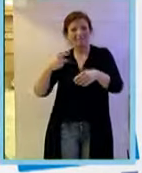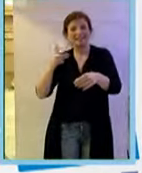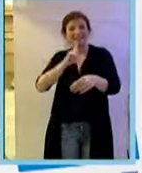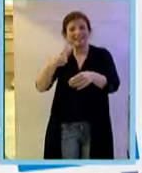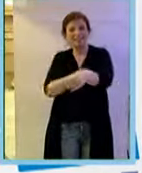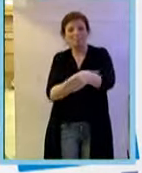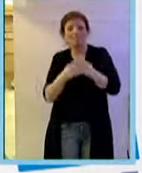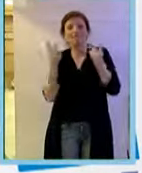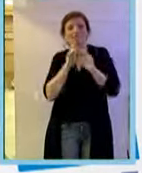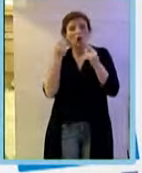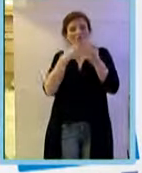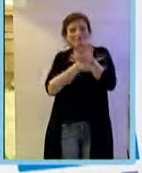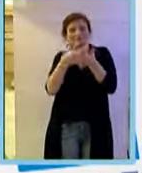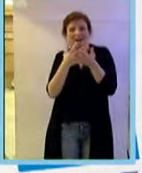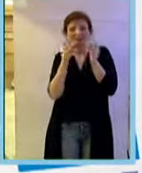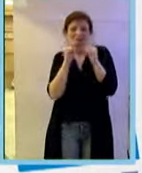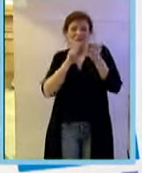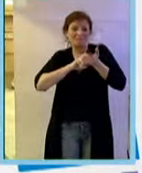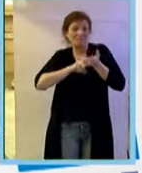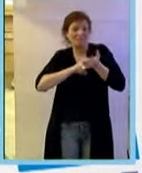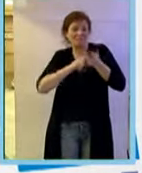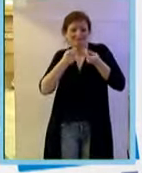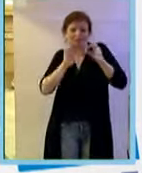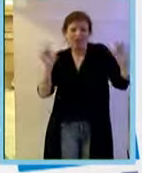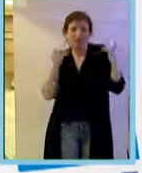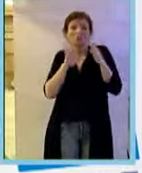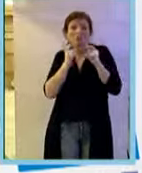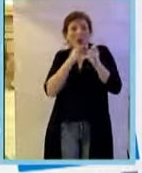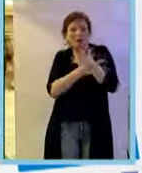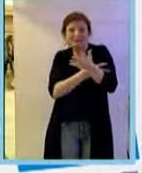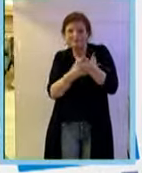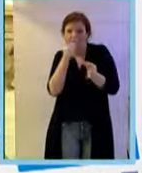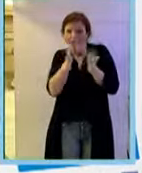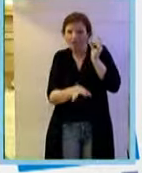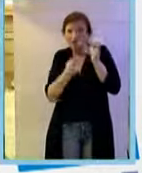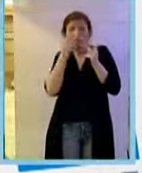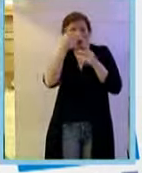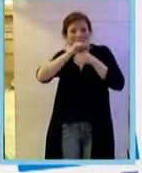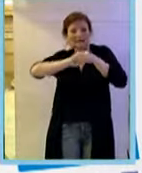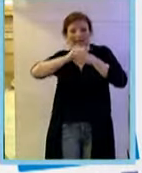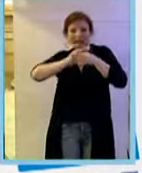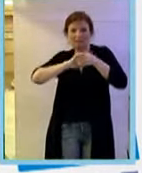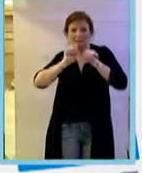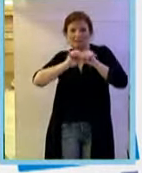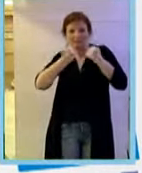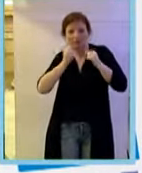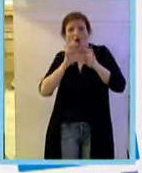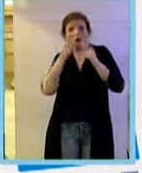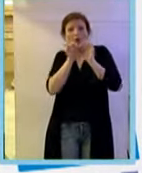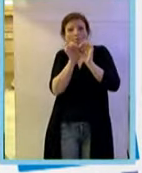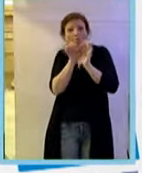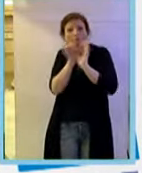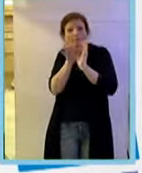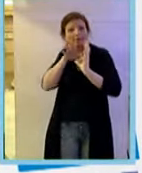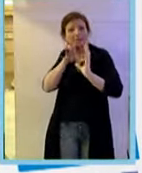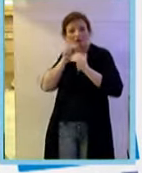fragili i vasi sanguino molto facilmente possono distruggere la retina e possono provocare lo distacco della retina